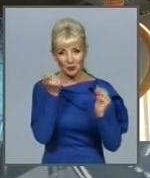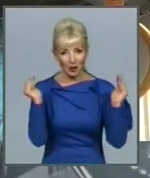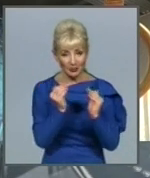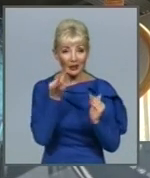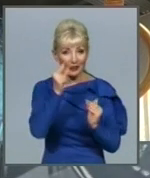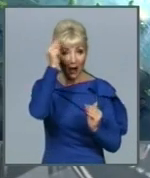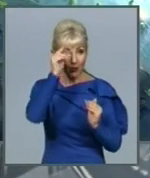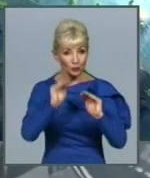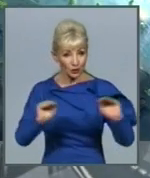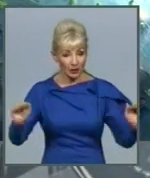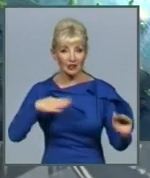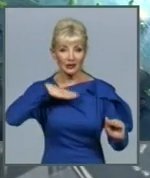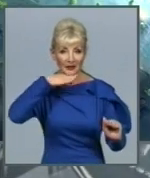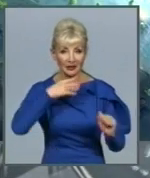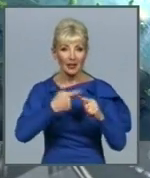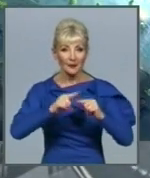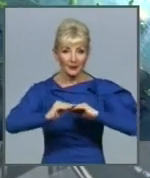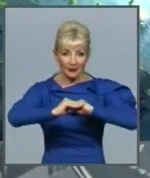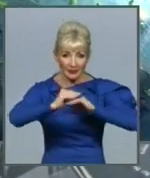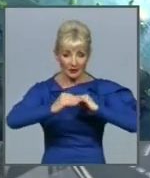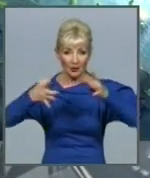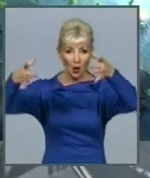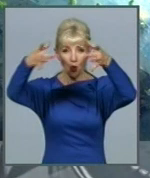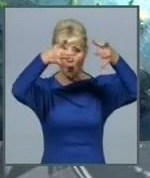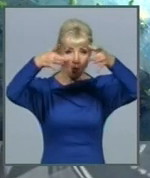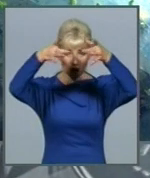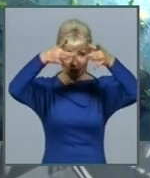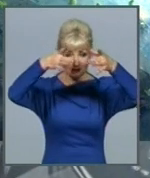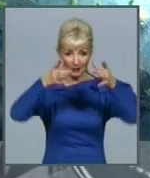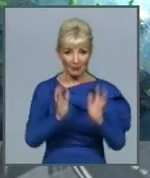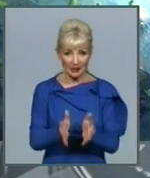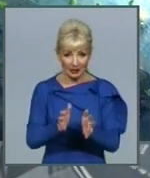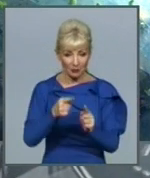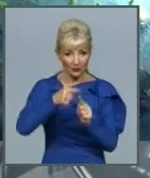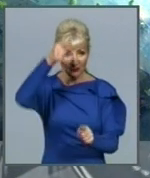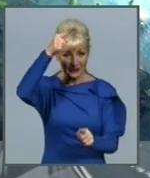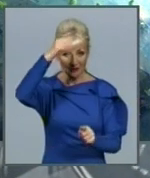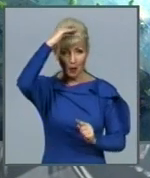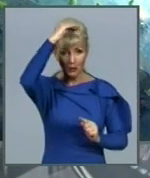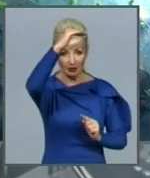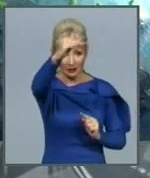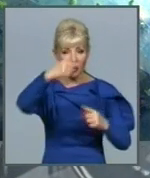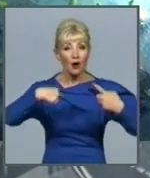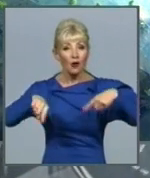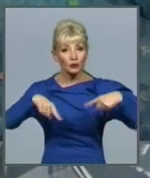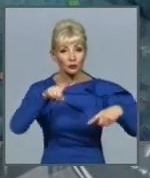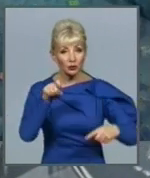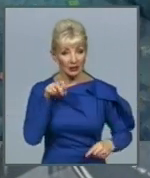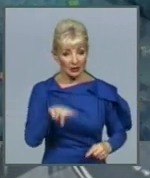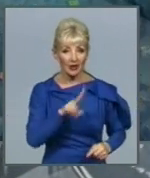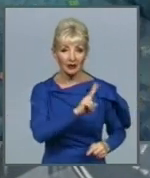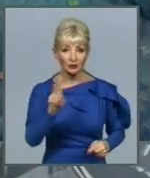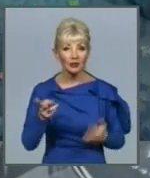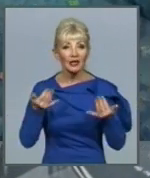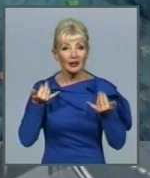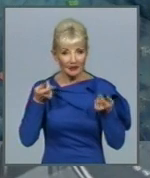баскетбольні кольця, висота потолков. Також там футбольний зал, який дійсно з хорошим покриттям.